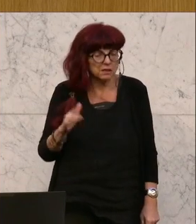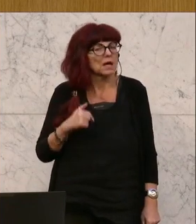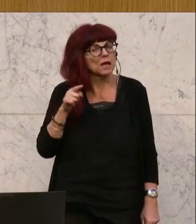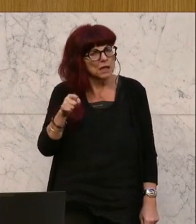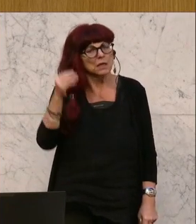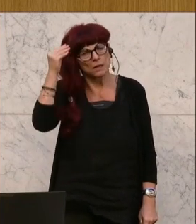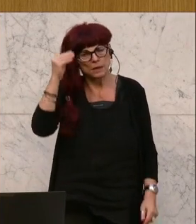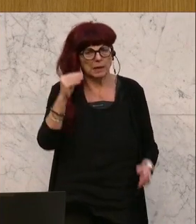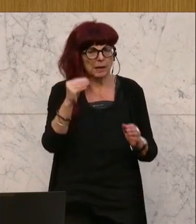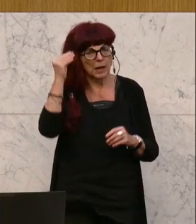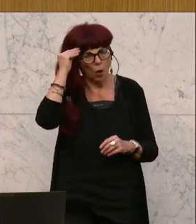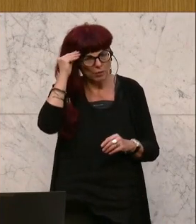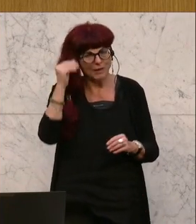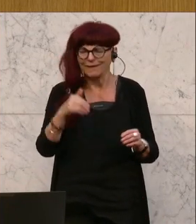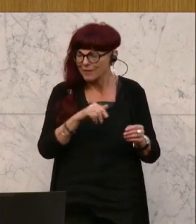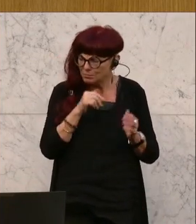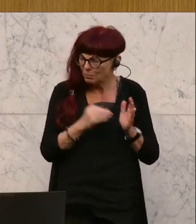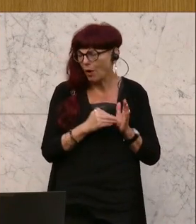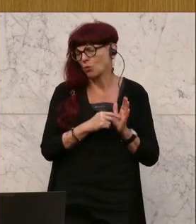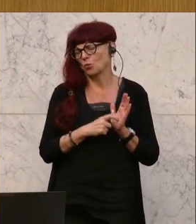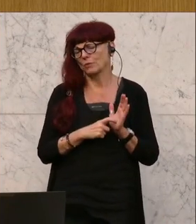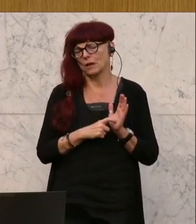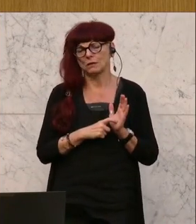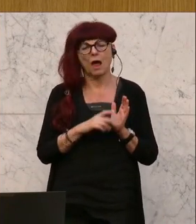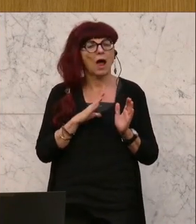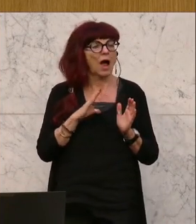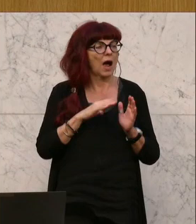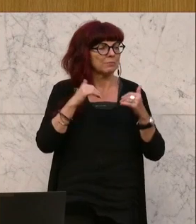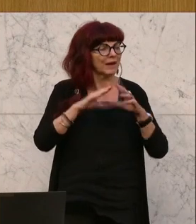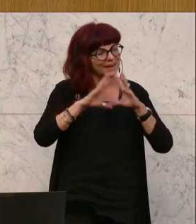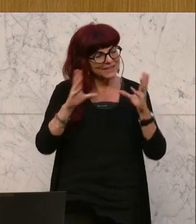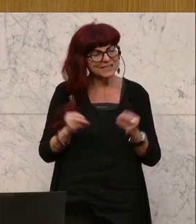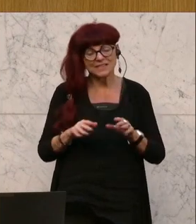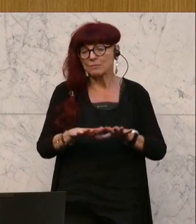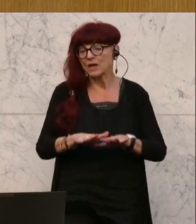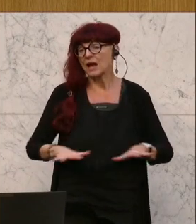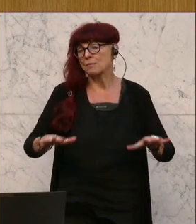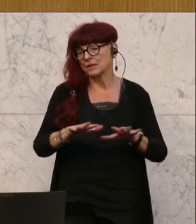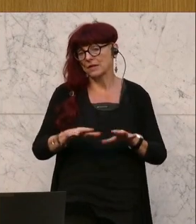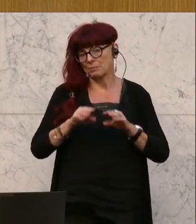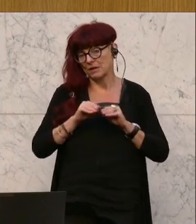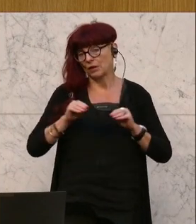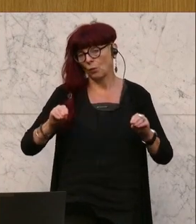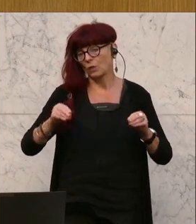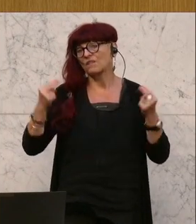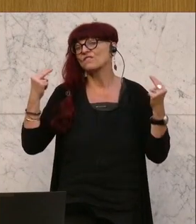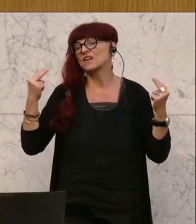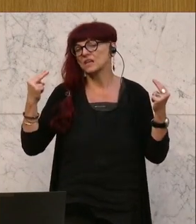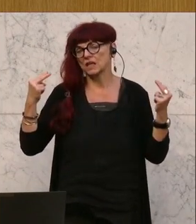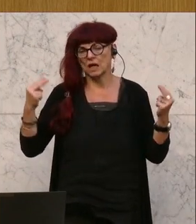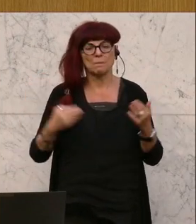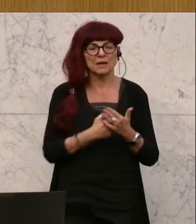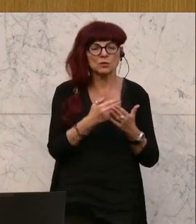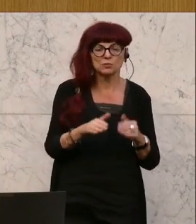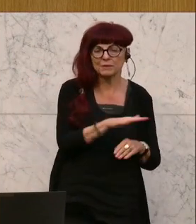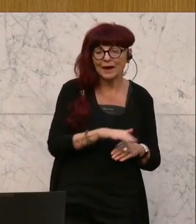und eigentlich was einfaches kann es nicht geben. Aber ich möchte, nachdem es insgesamt in der Elementarpädagogik um einen wesentlichen Bildungsbereich geht, Sprachförderung dort